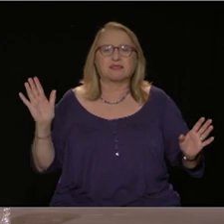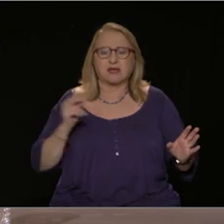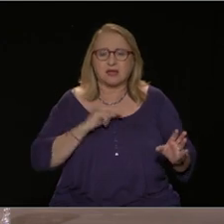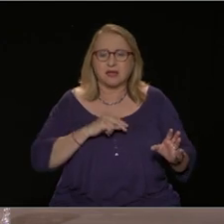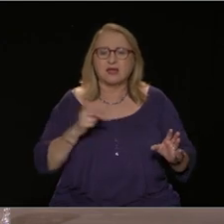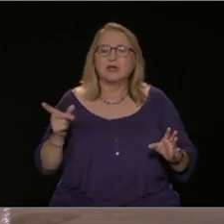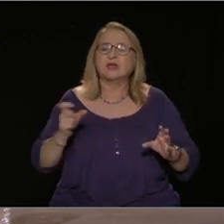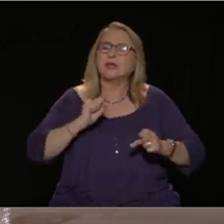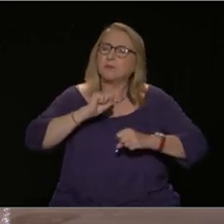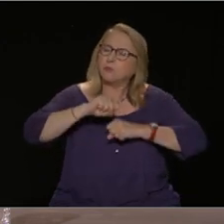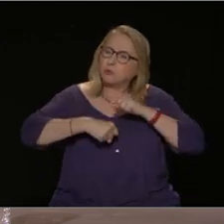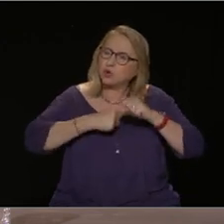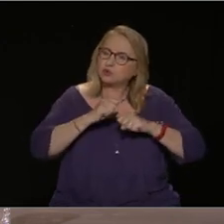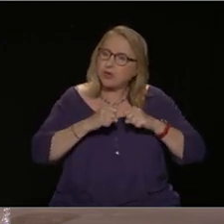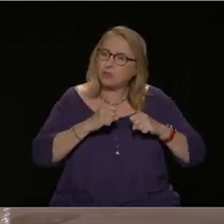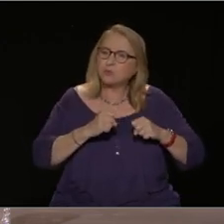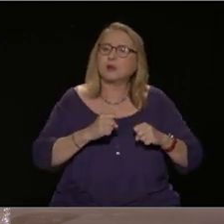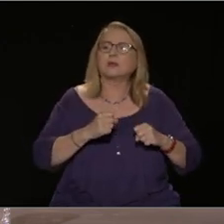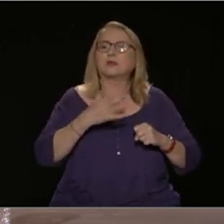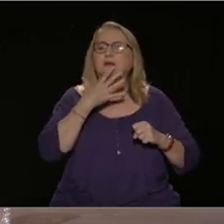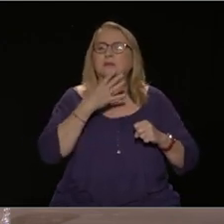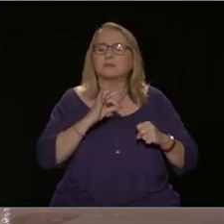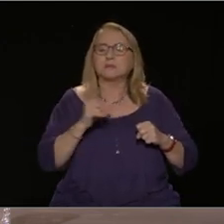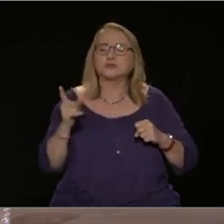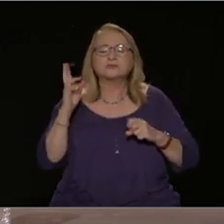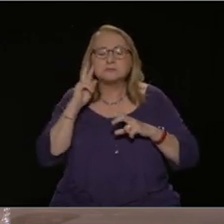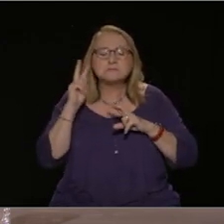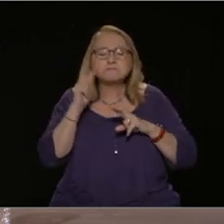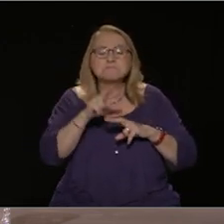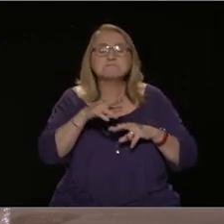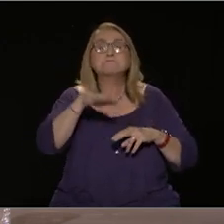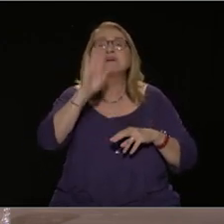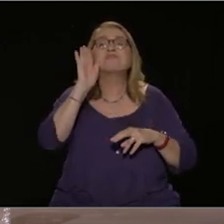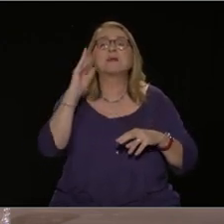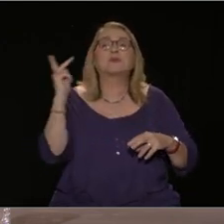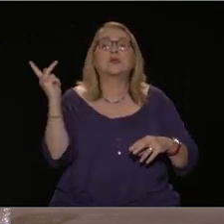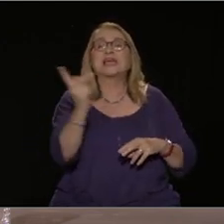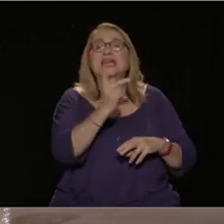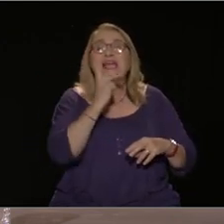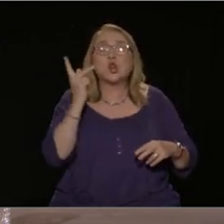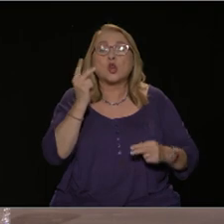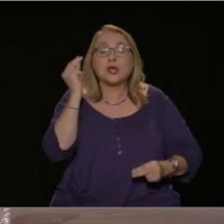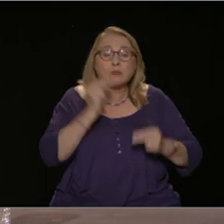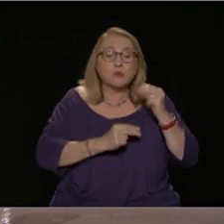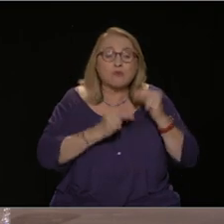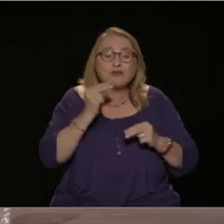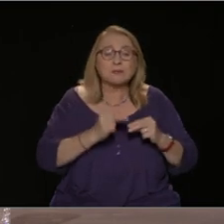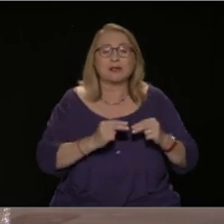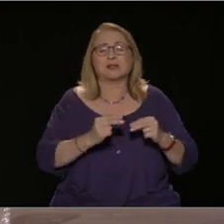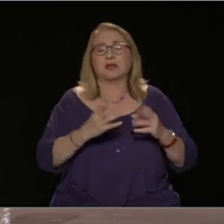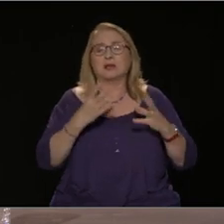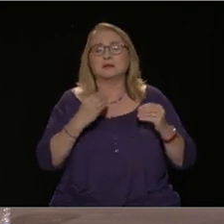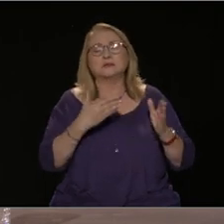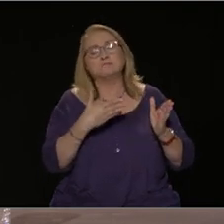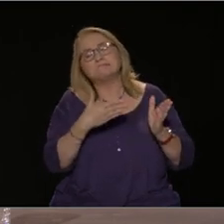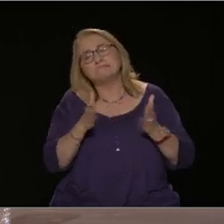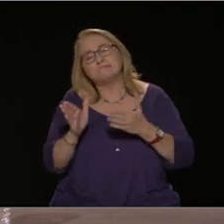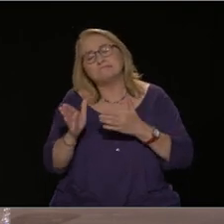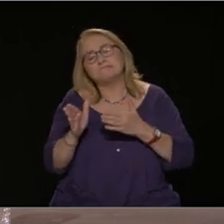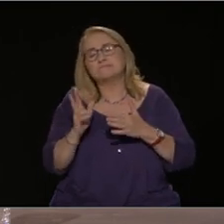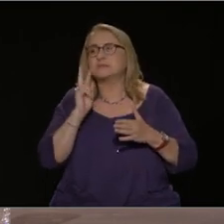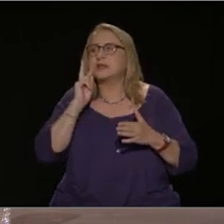να αποπροσανατολίσουμε από το τεράστιο κοινωνικό και ταξικό πρόβλημα το οποίο υπάρχει, να στρέφουμε τα φώτα